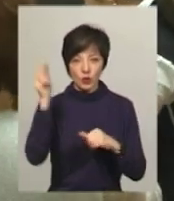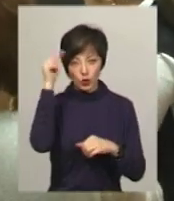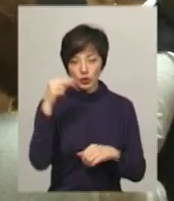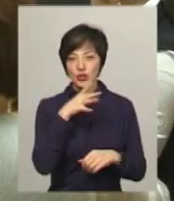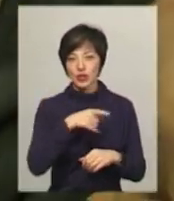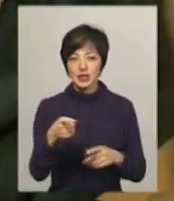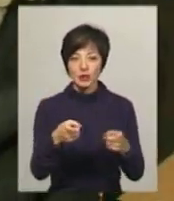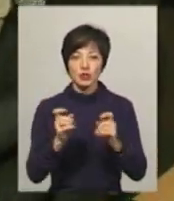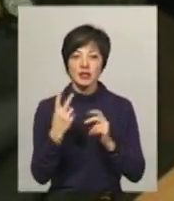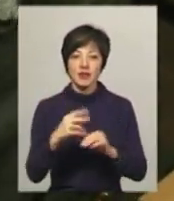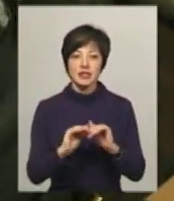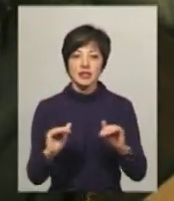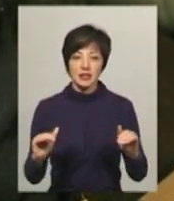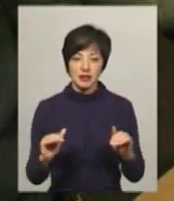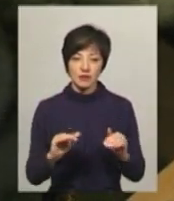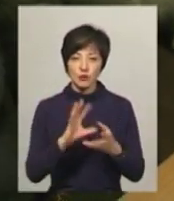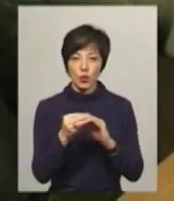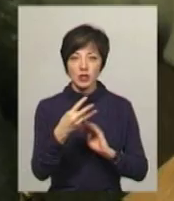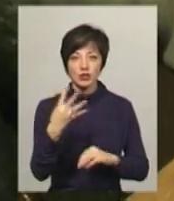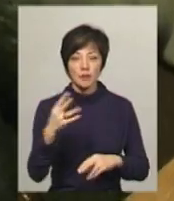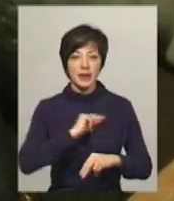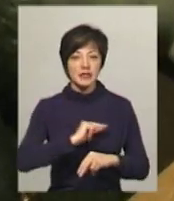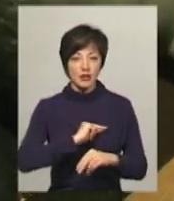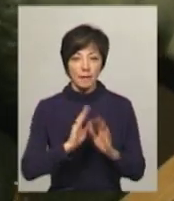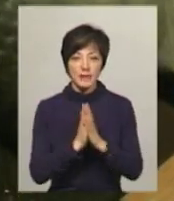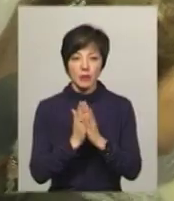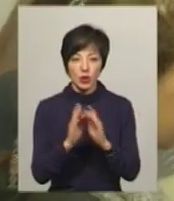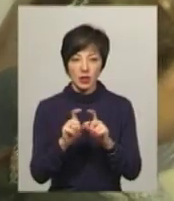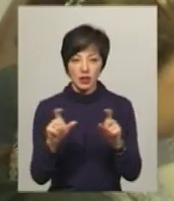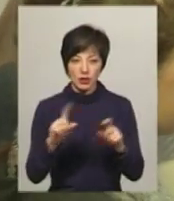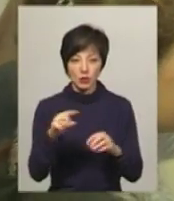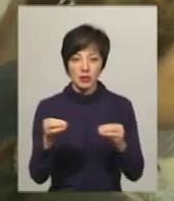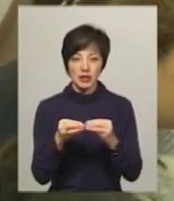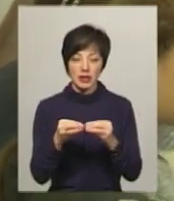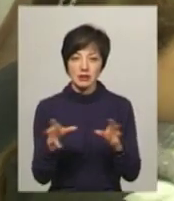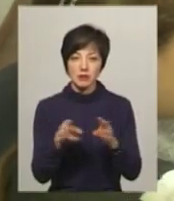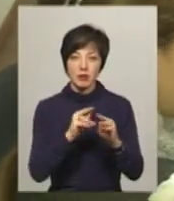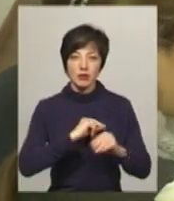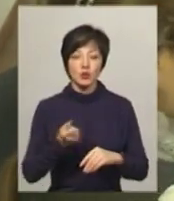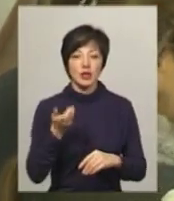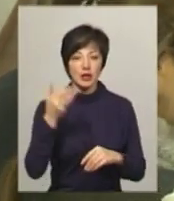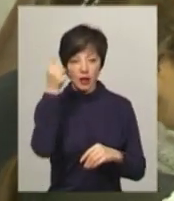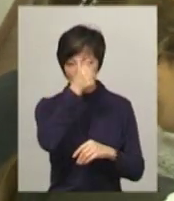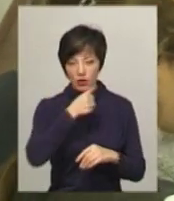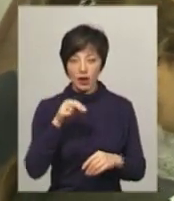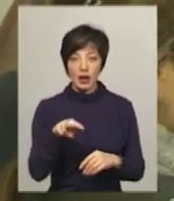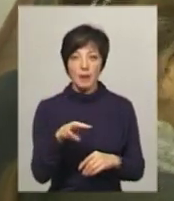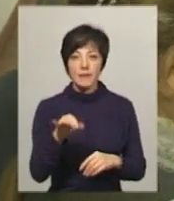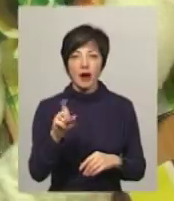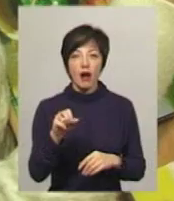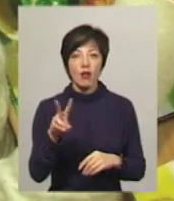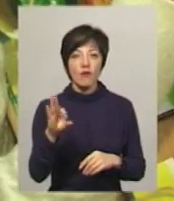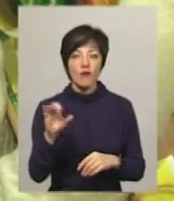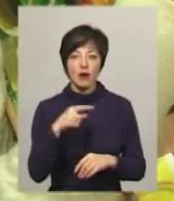залучила 20 учнів із 34. З працівниками бібліотеки філії номер 10 співпрацюють кілька років. Лілія Михайлова каже,